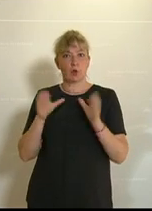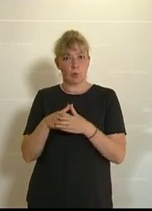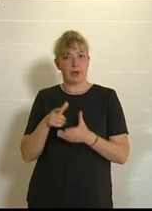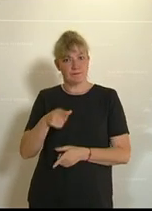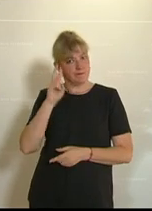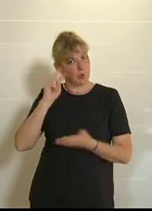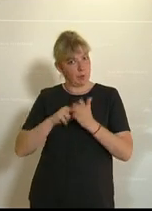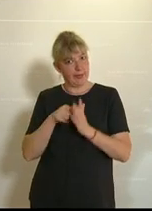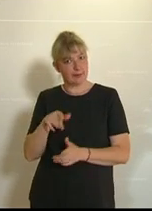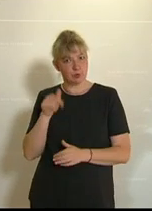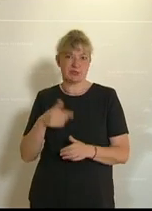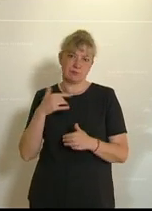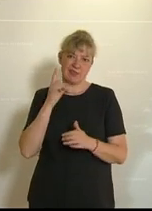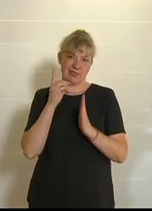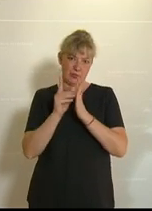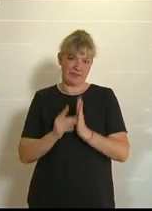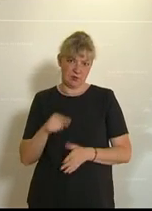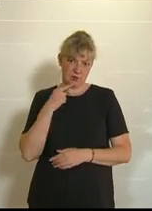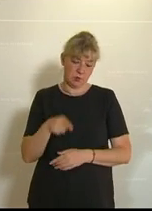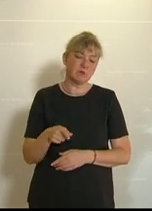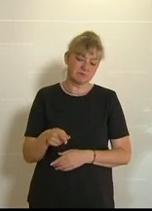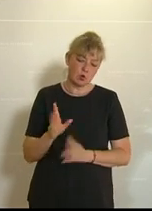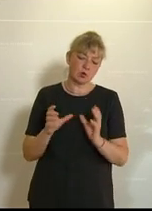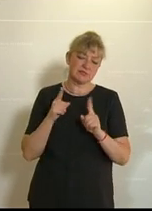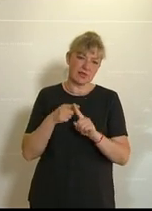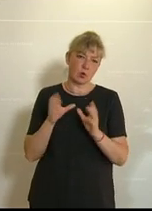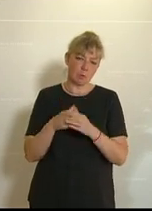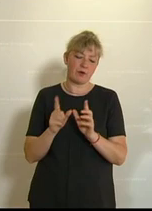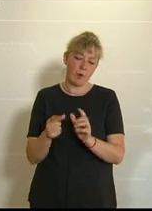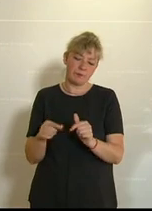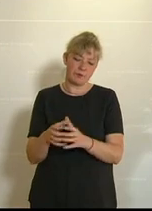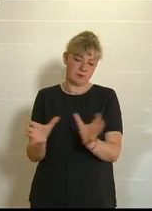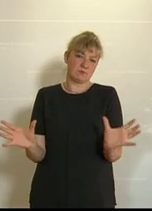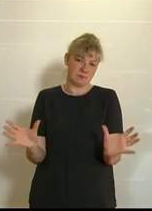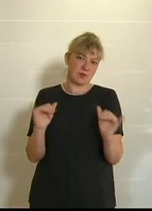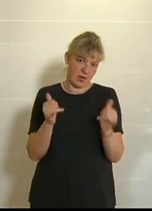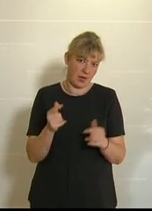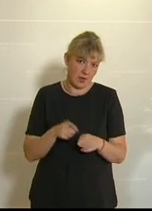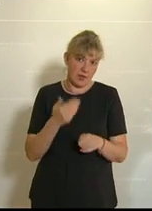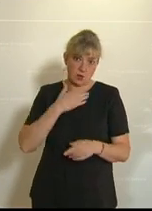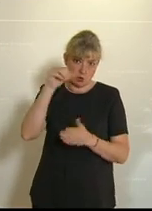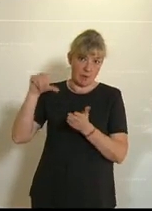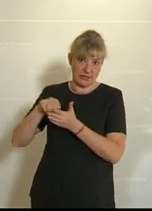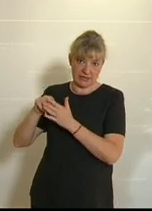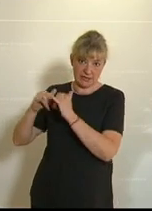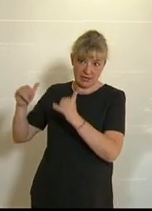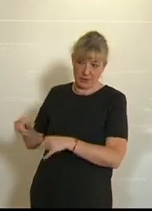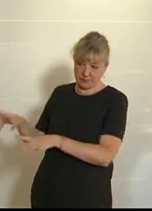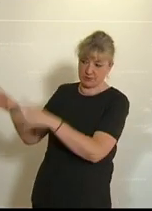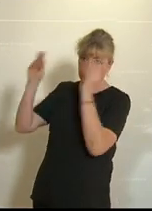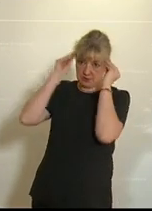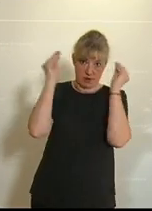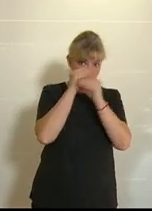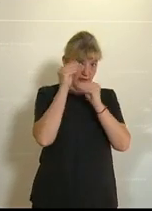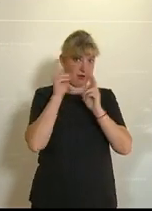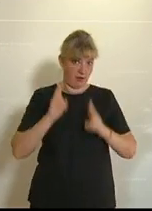wie wir sie genauer definieren und wie wir sie wahrscheinlich sogar ausweiten werden. Ein ganz wichtiger Punkt, den wir von den Summer City Camps lernen können. Wie machen wir das